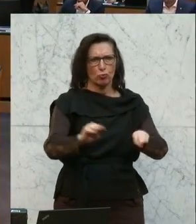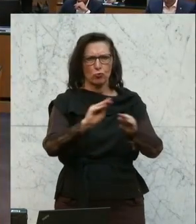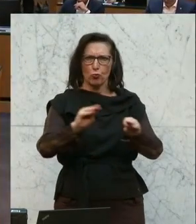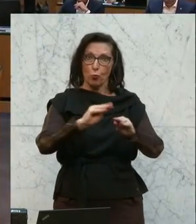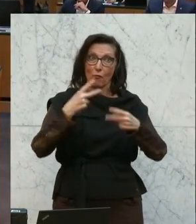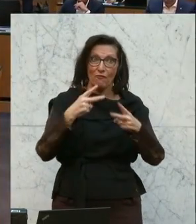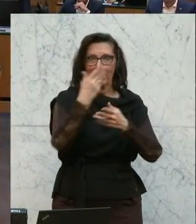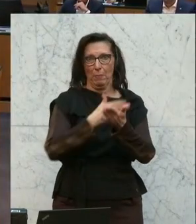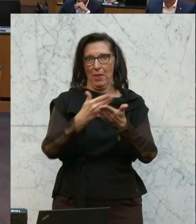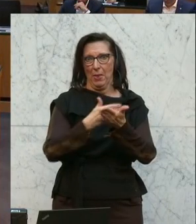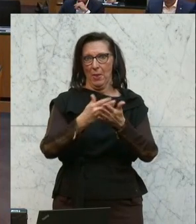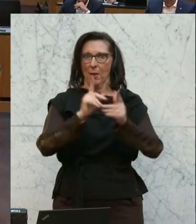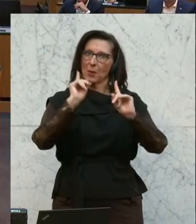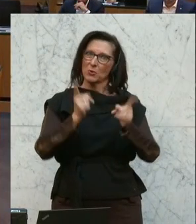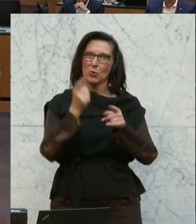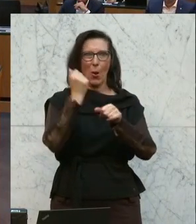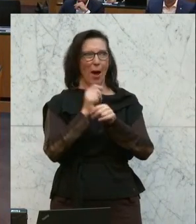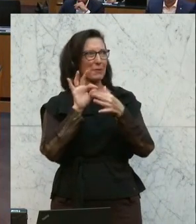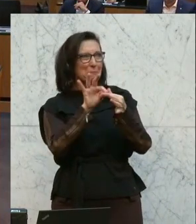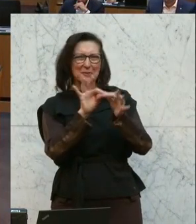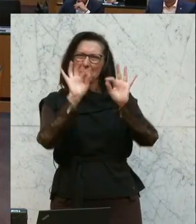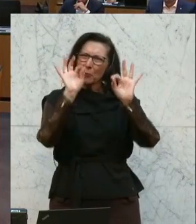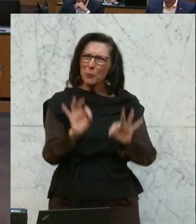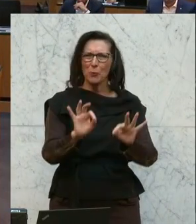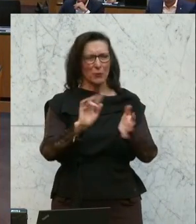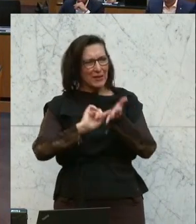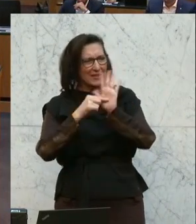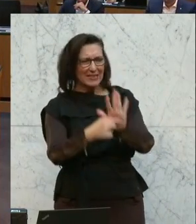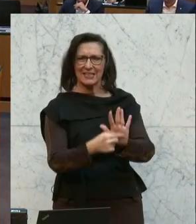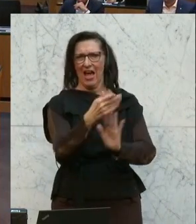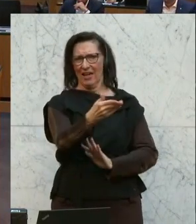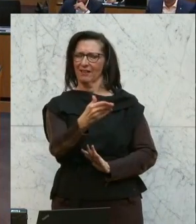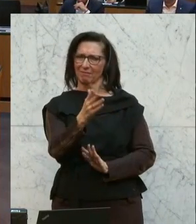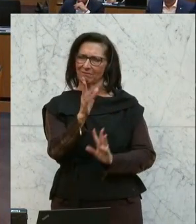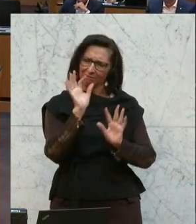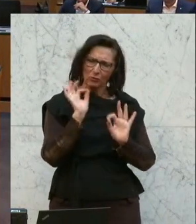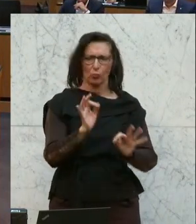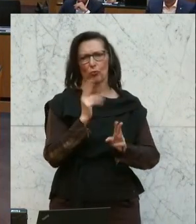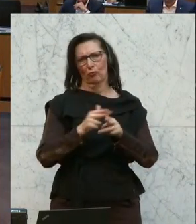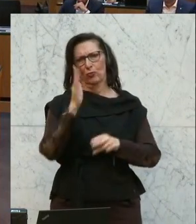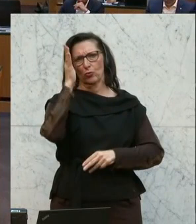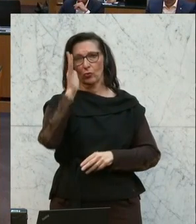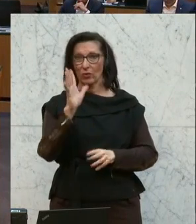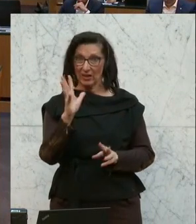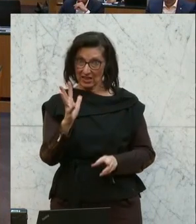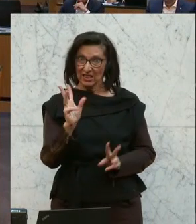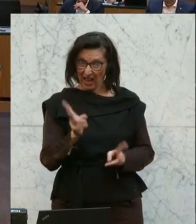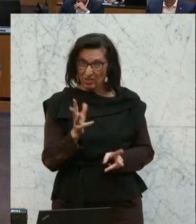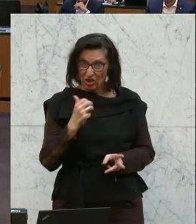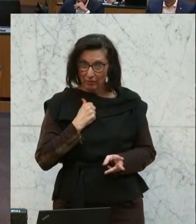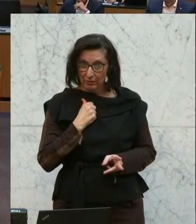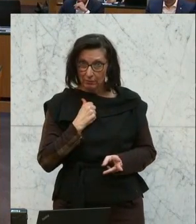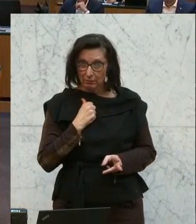Arbeitsverhältnissen und in einer Perspektive bieten. Und damit uns das gelingt, sehr geehrte Damen und Herren,